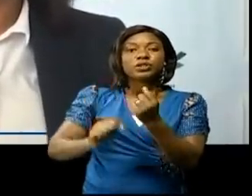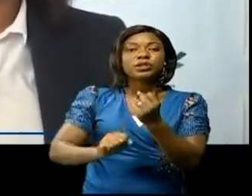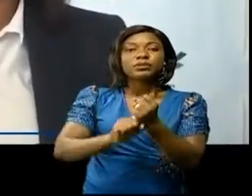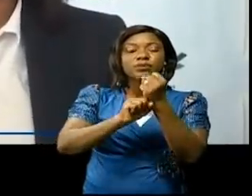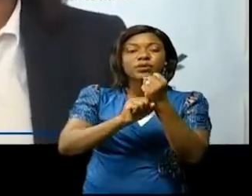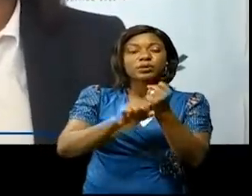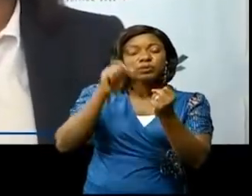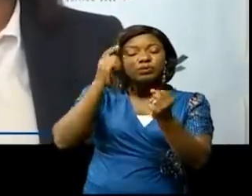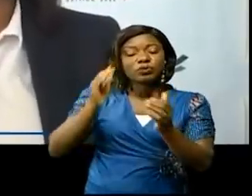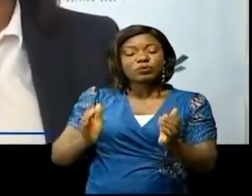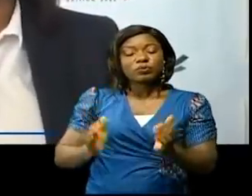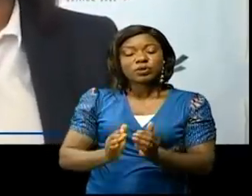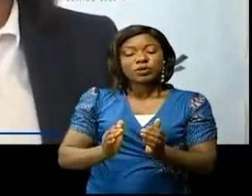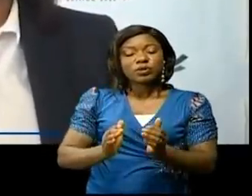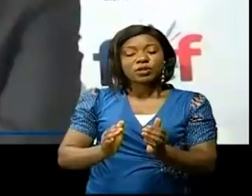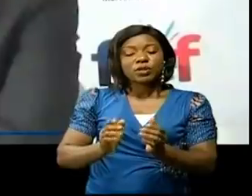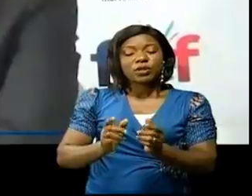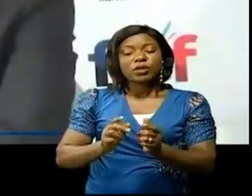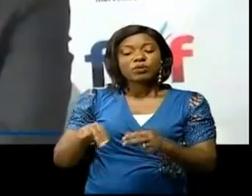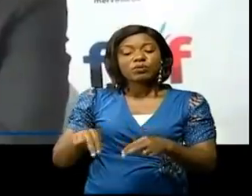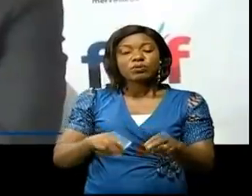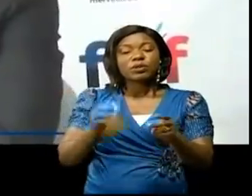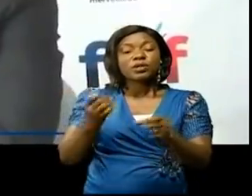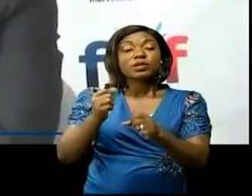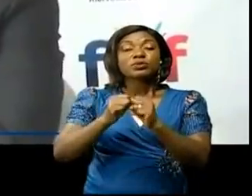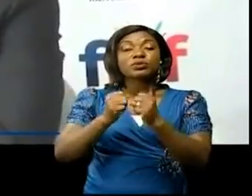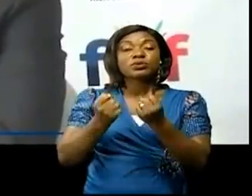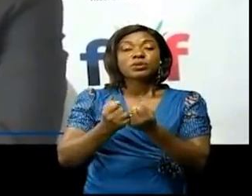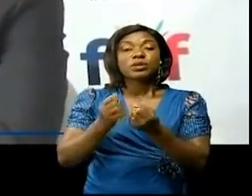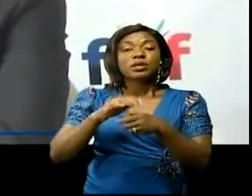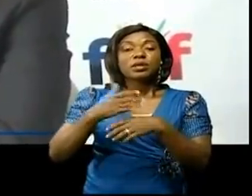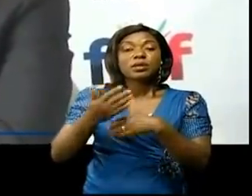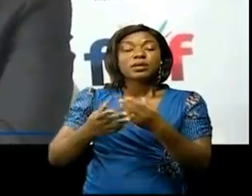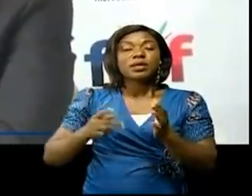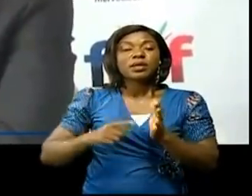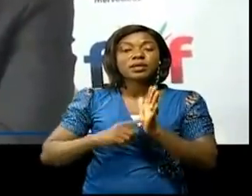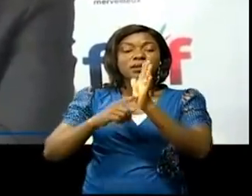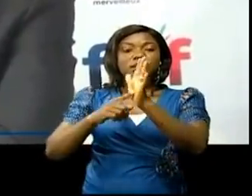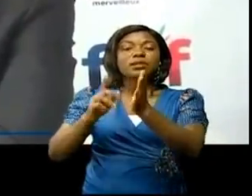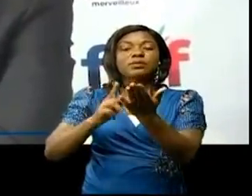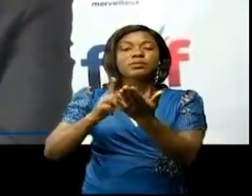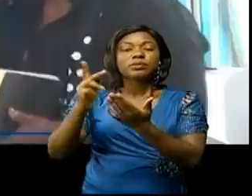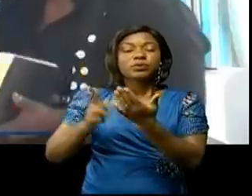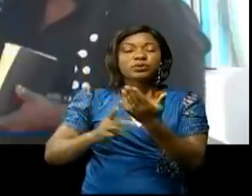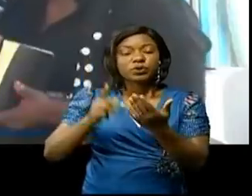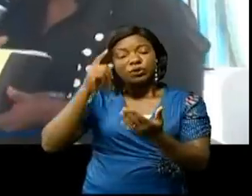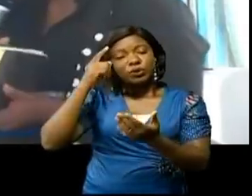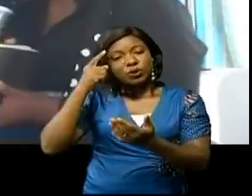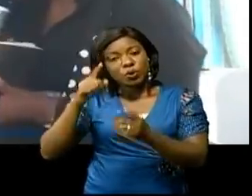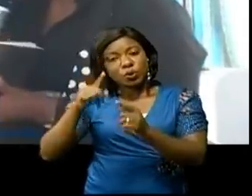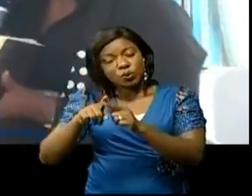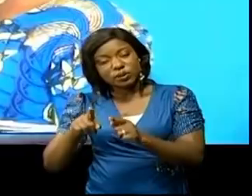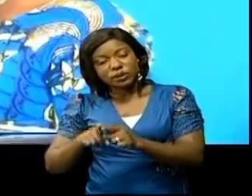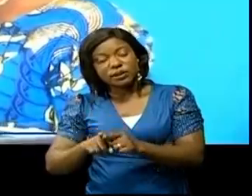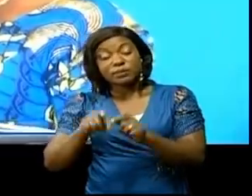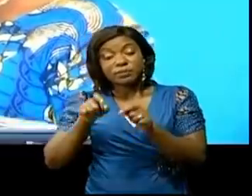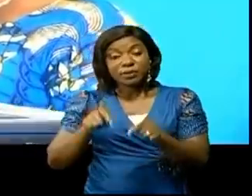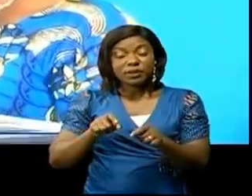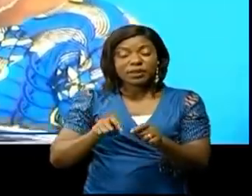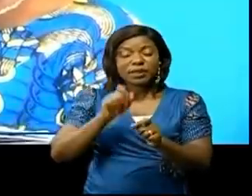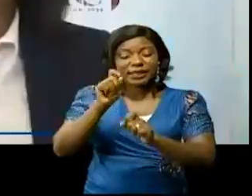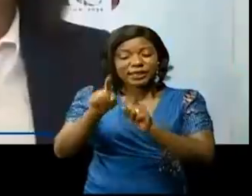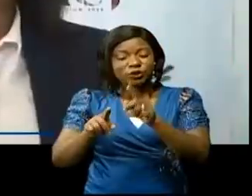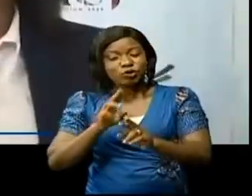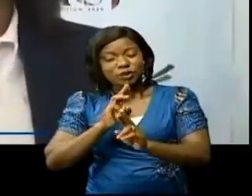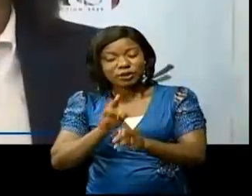micro, petites et moyennes entreprises. Après l'exposé de l'initiateur du projet, Renaud Steffi-Mapan, vient un jeu de questions